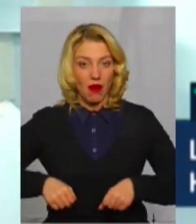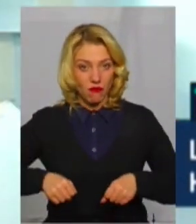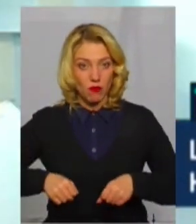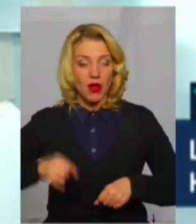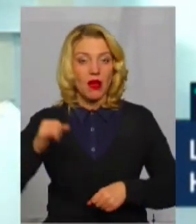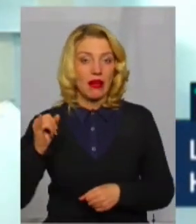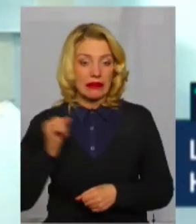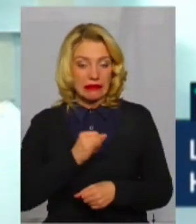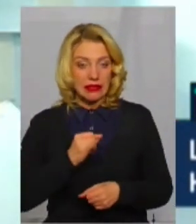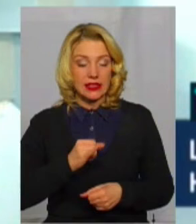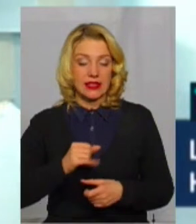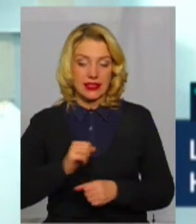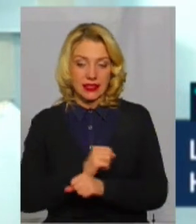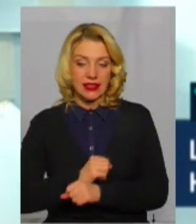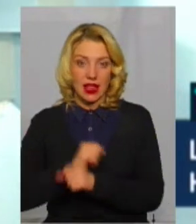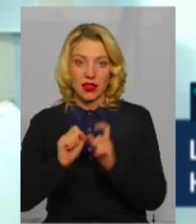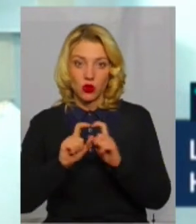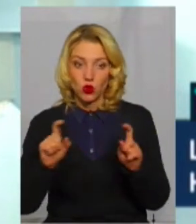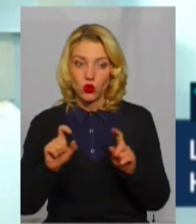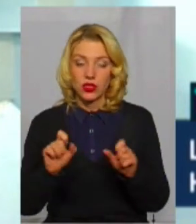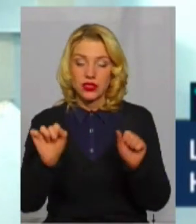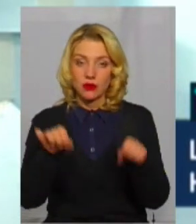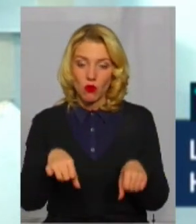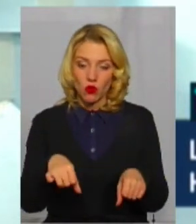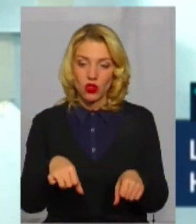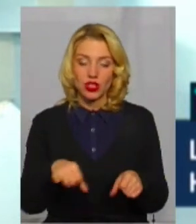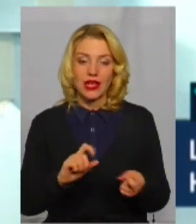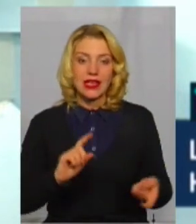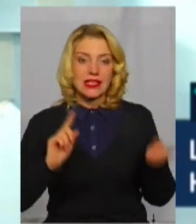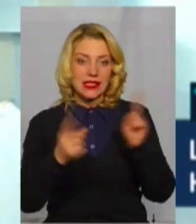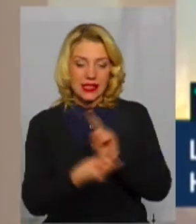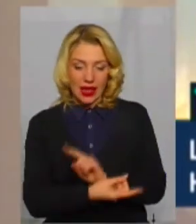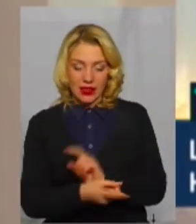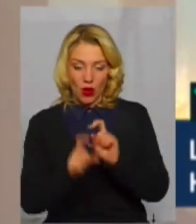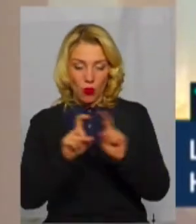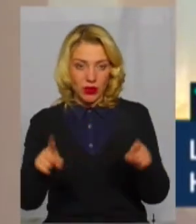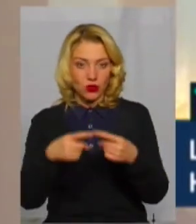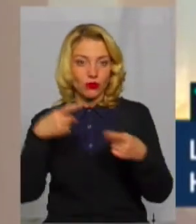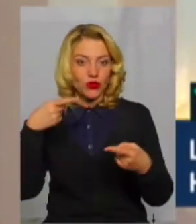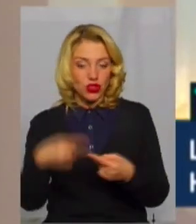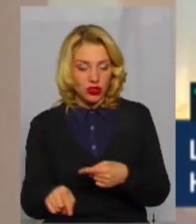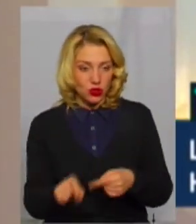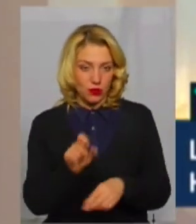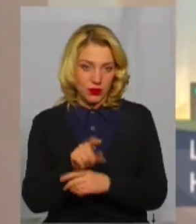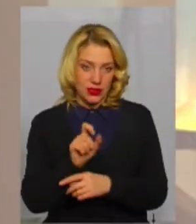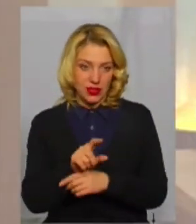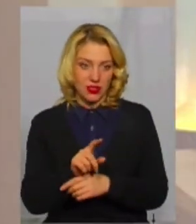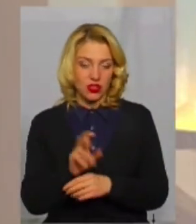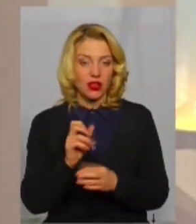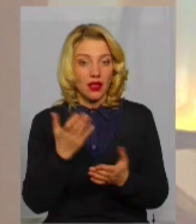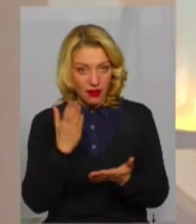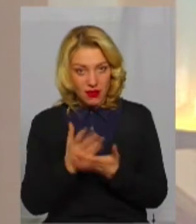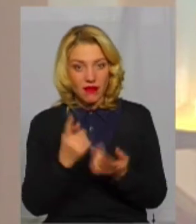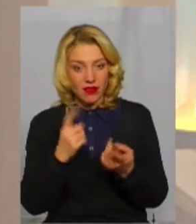і санаторій може стати об'єктом зовсім іншого призначення, як було сказано. Наскільки